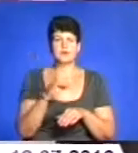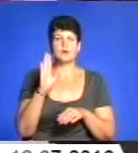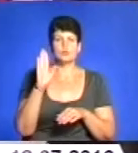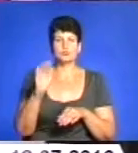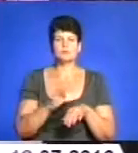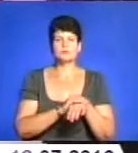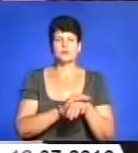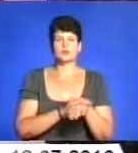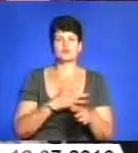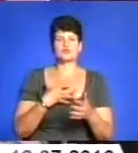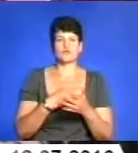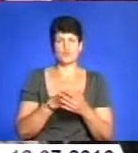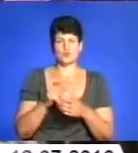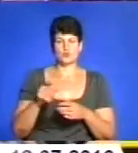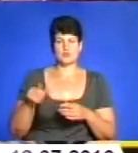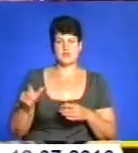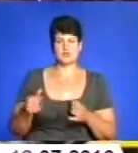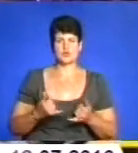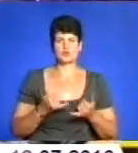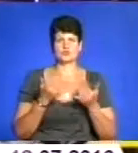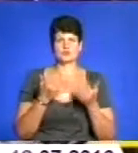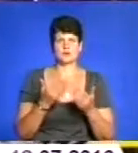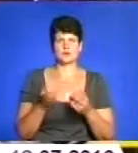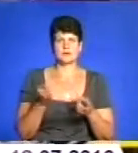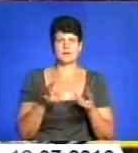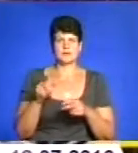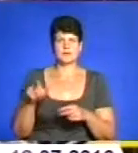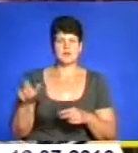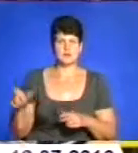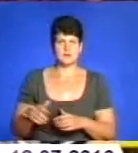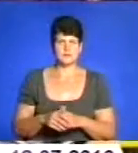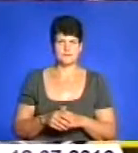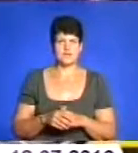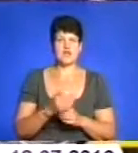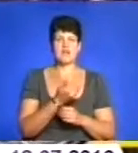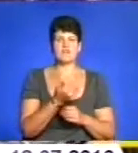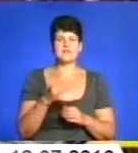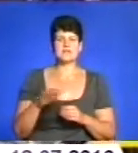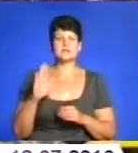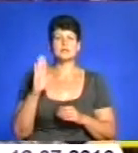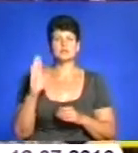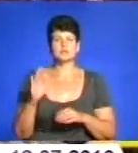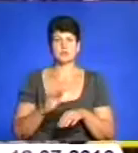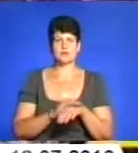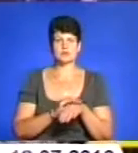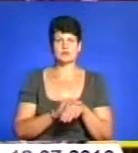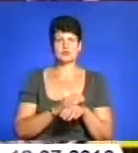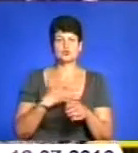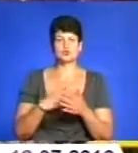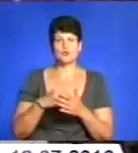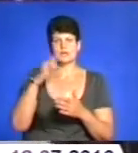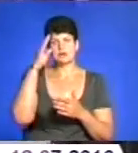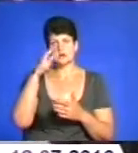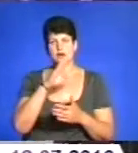любите до своїх людей, до своїх параф'ян. А ви, діти, будьте милосердні до своїх тата,